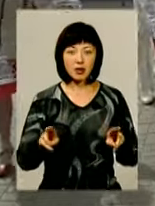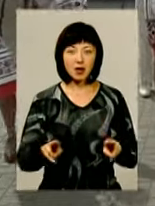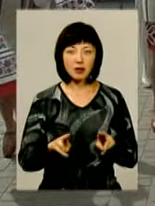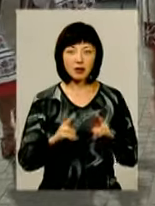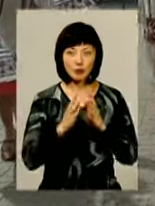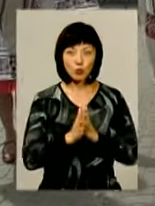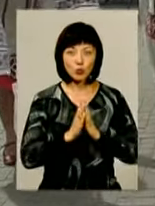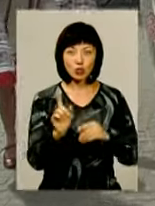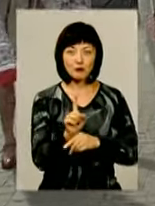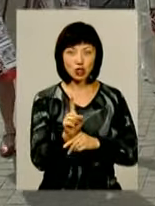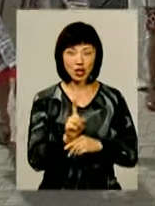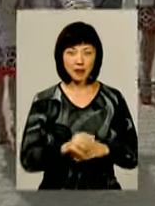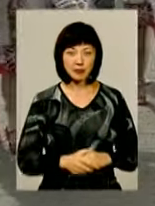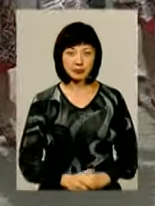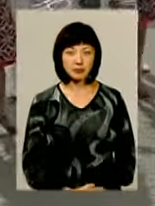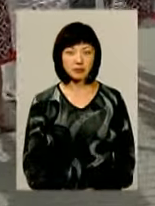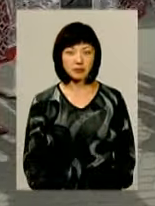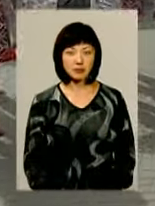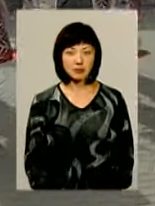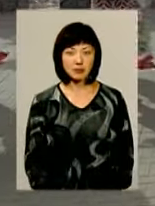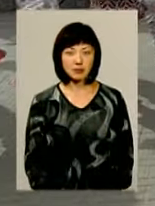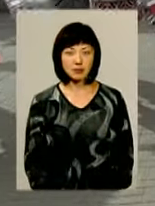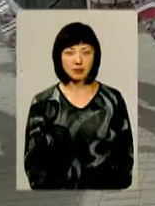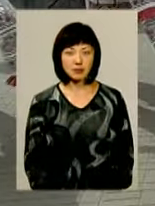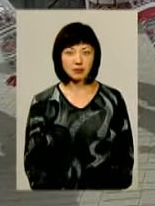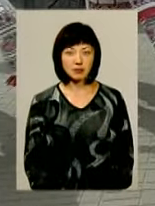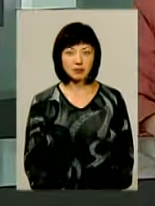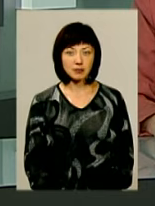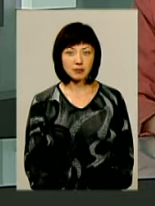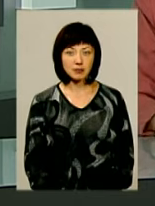Світлана Золота, Максим Захарченко для інформаційного випуску.